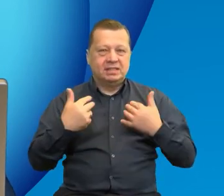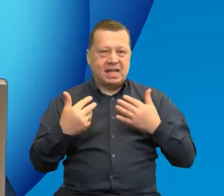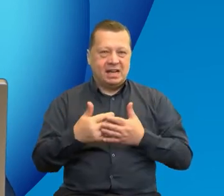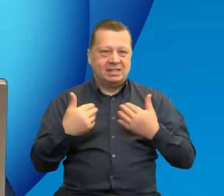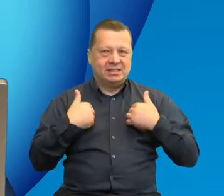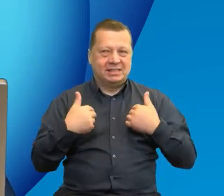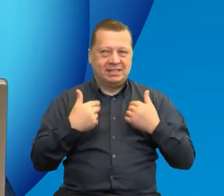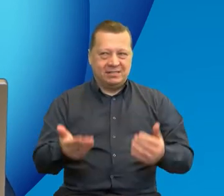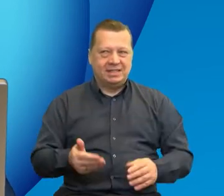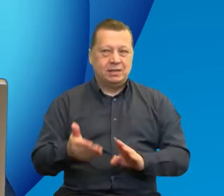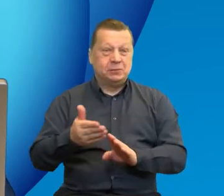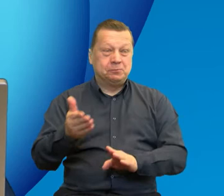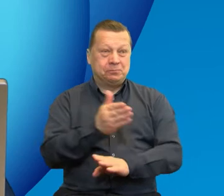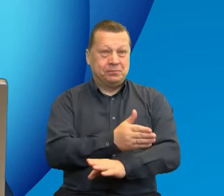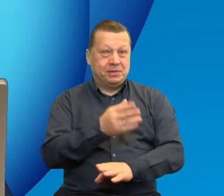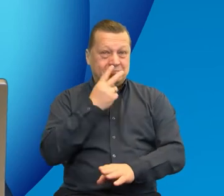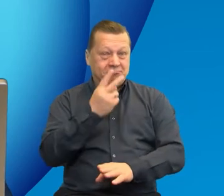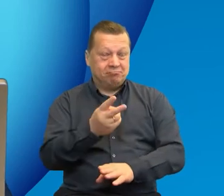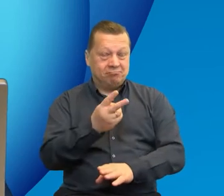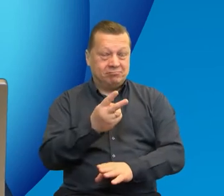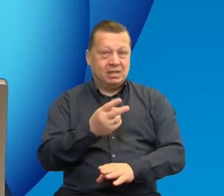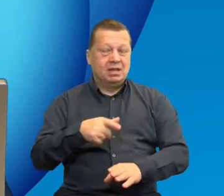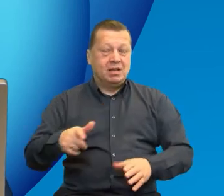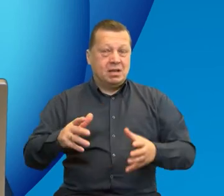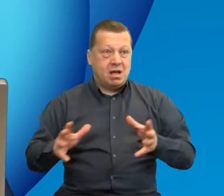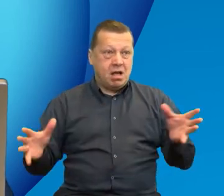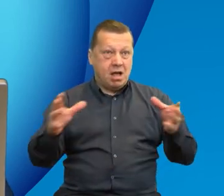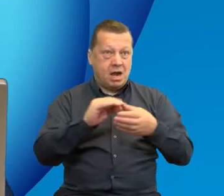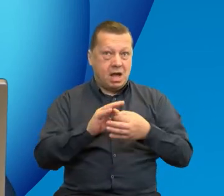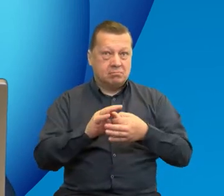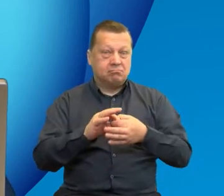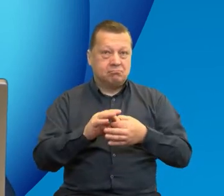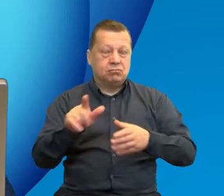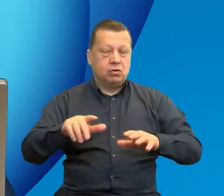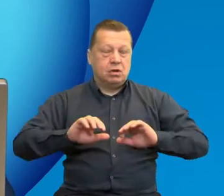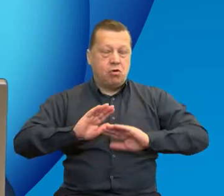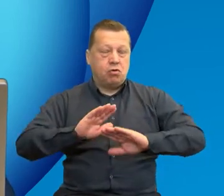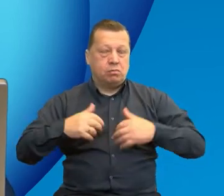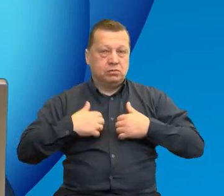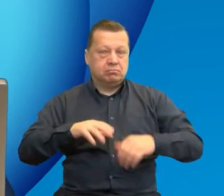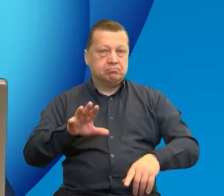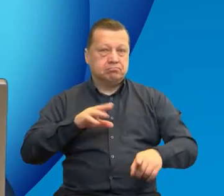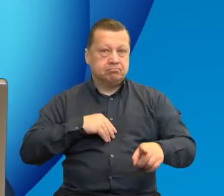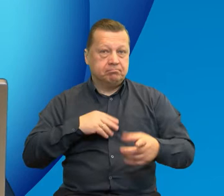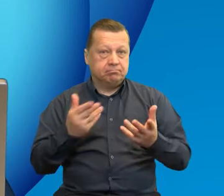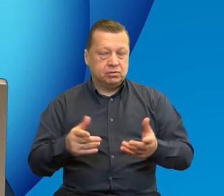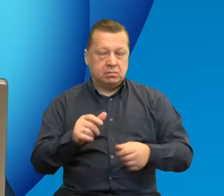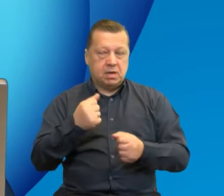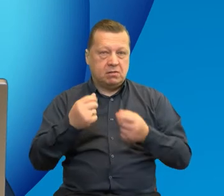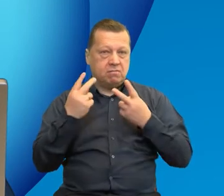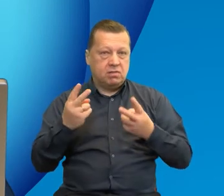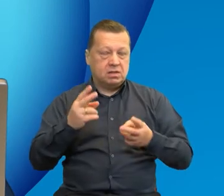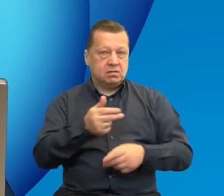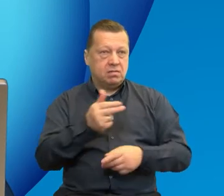Jak przed chwilką widzieliśmy, wiele można zdziałać razem dla ochrony przyrody. To są kwestie niezwykle istotne, które Państwo